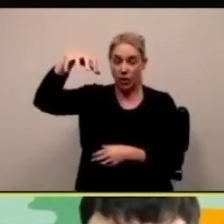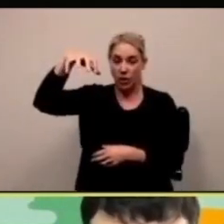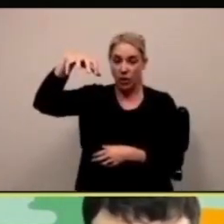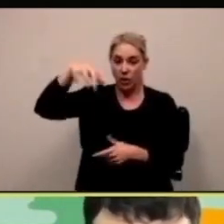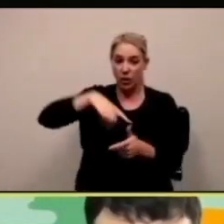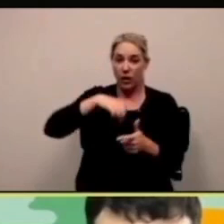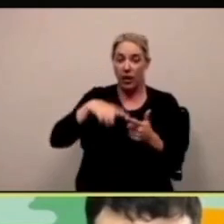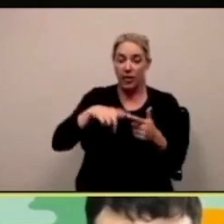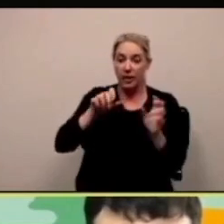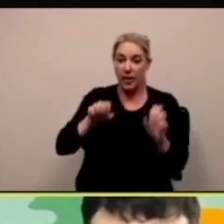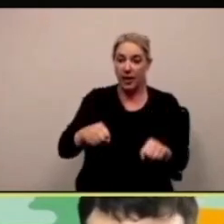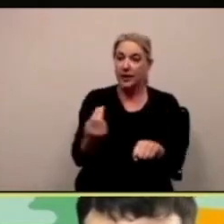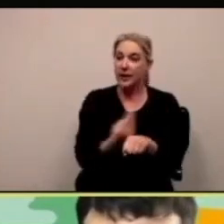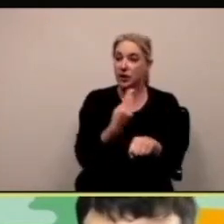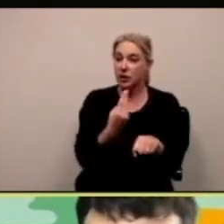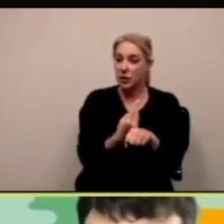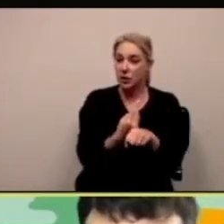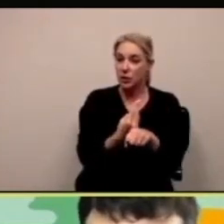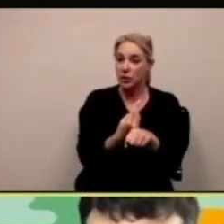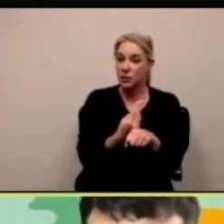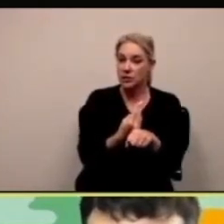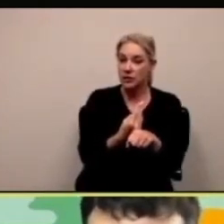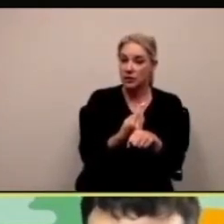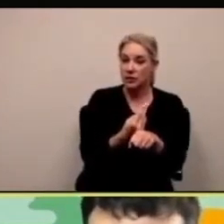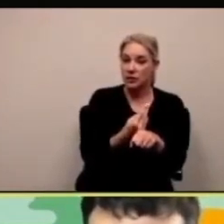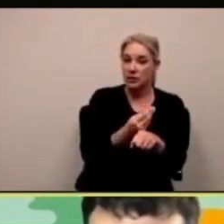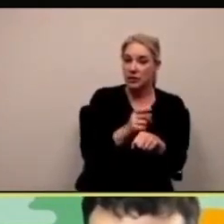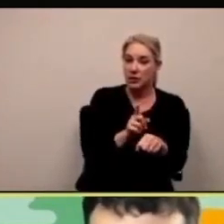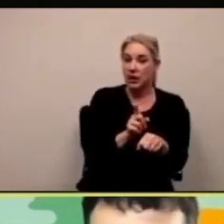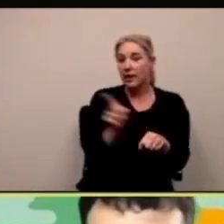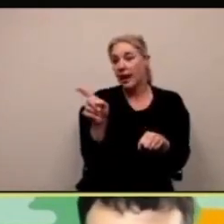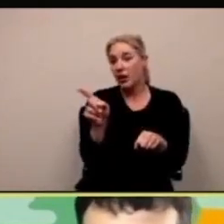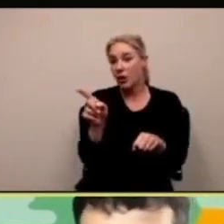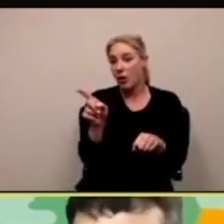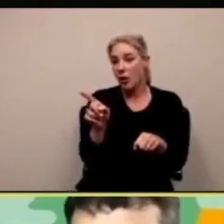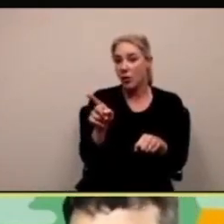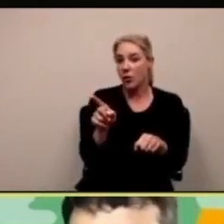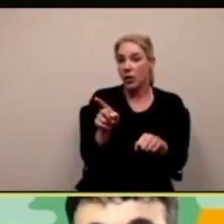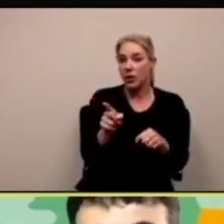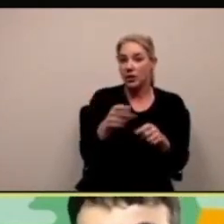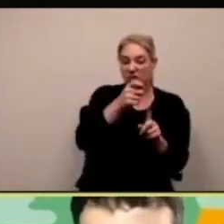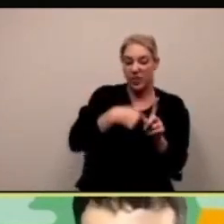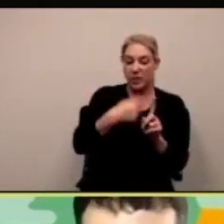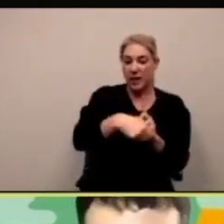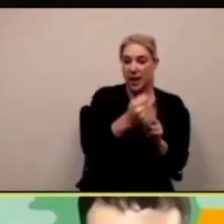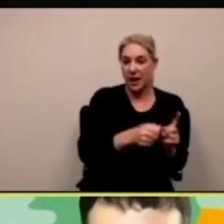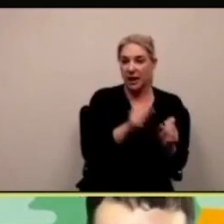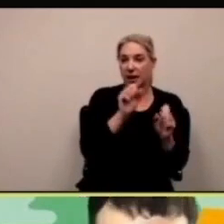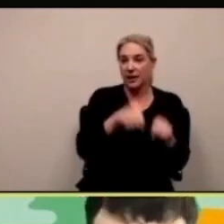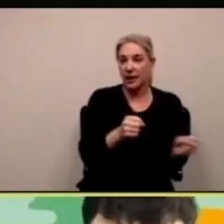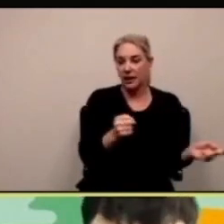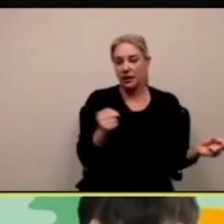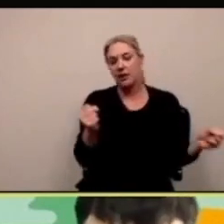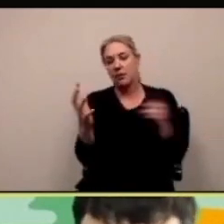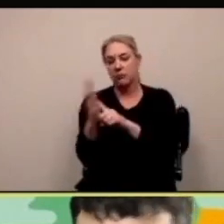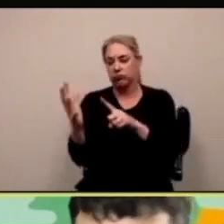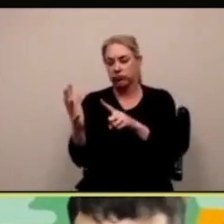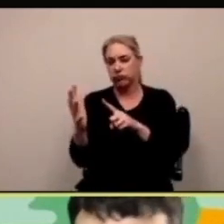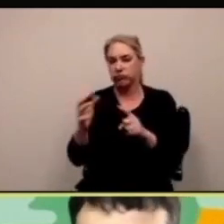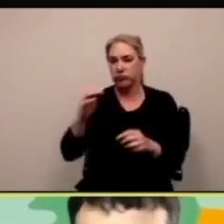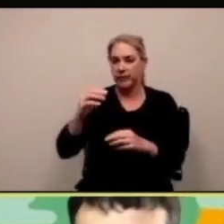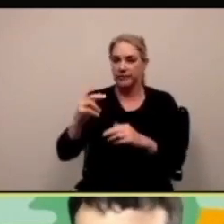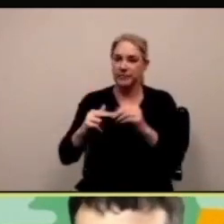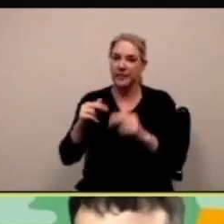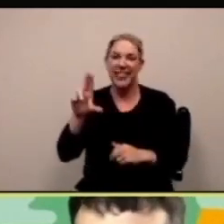stiamo mettendo accattastando una cosa sull'altra per creare una torre e posso